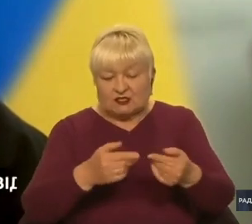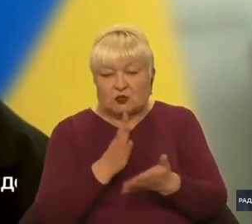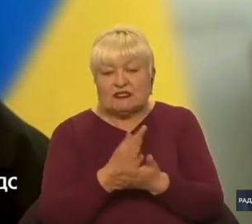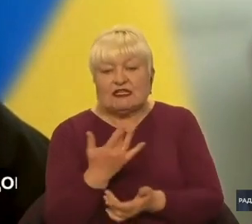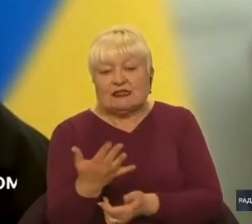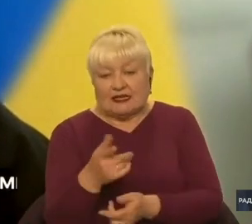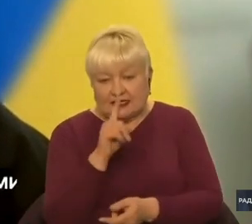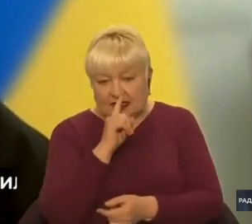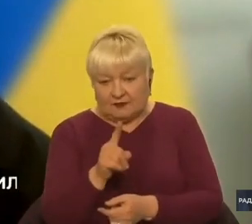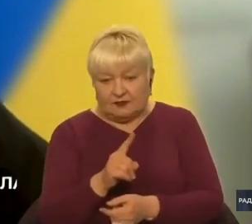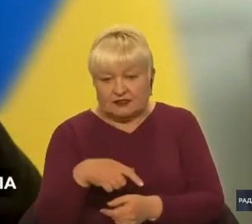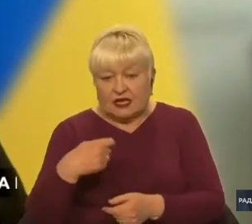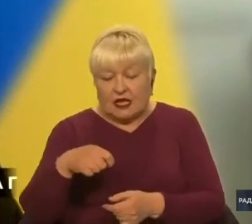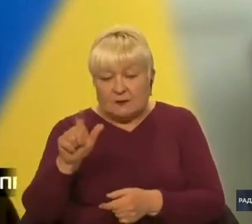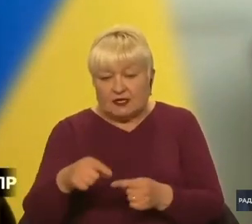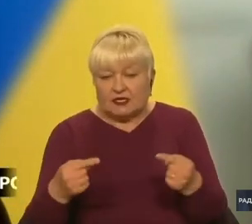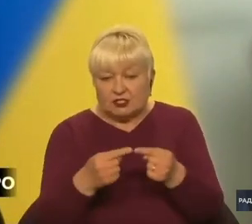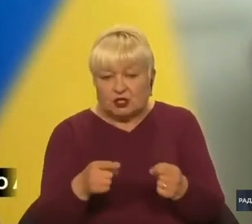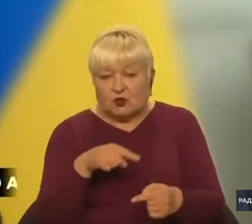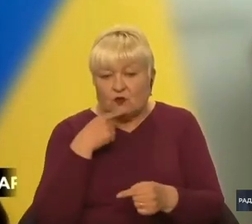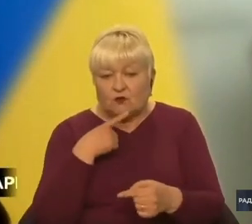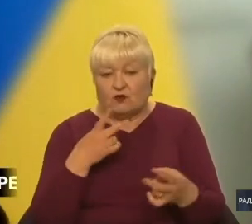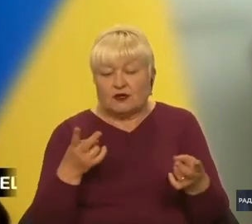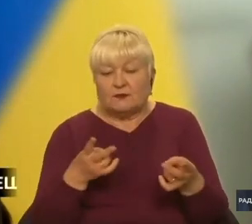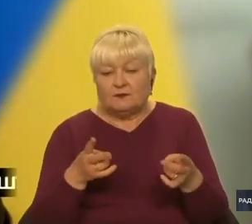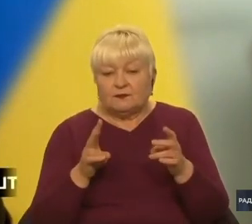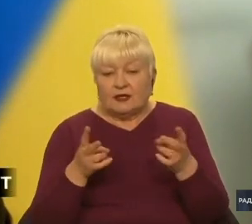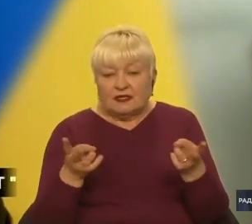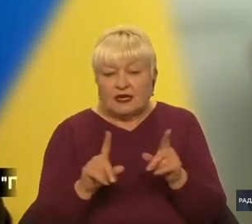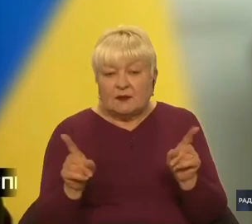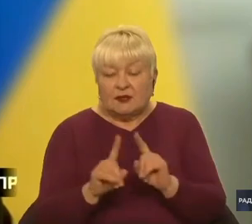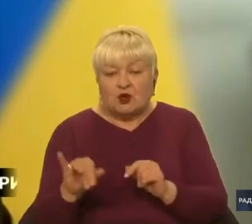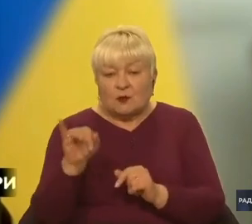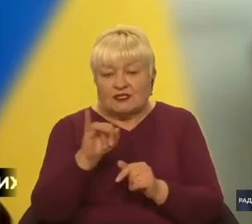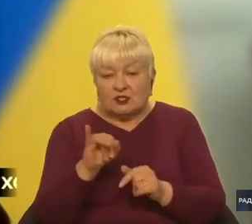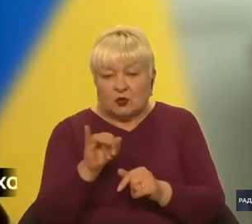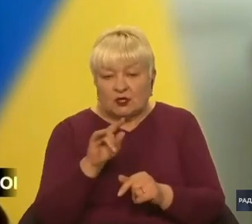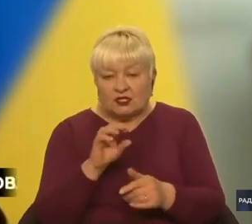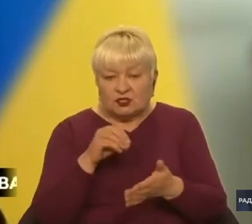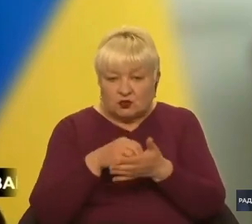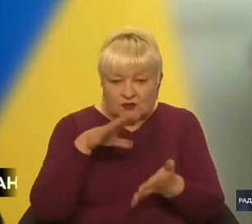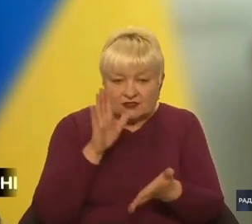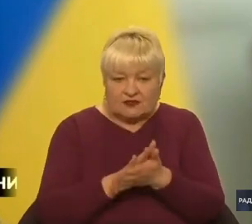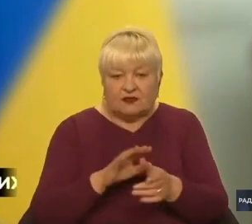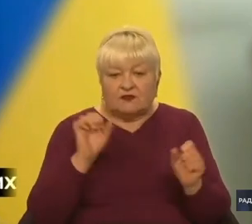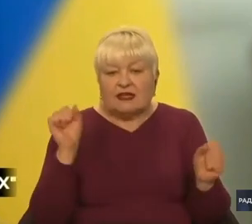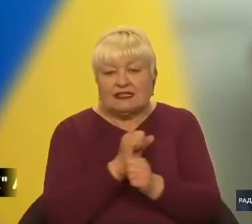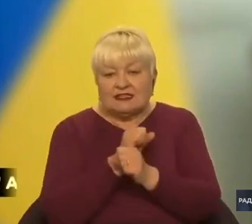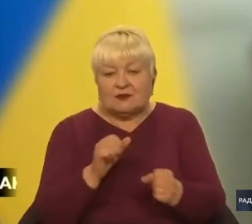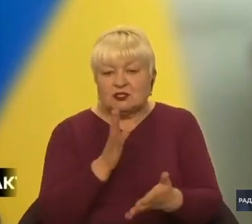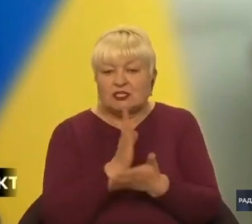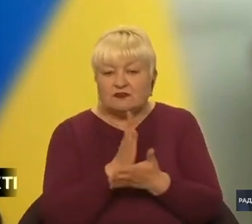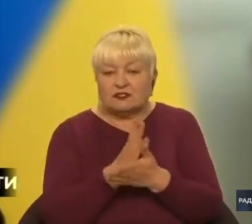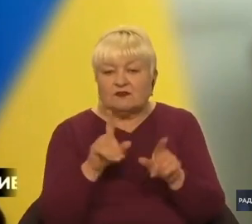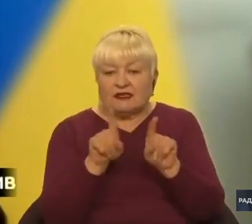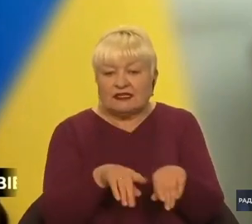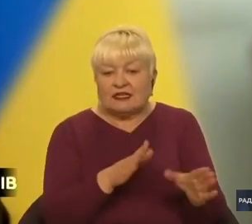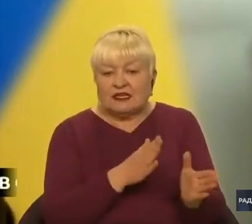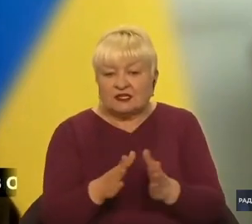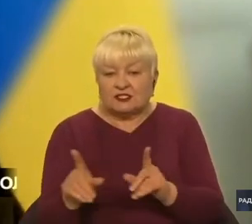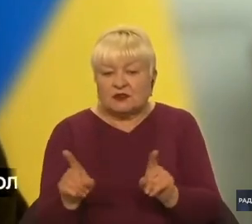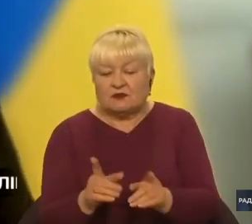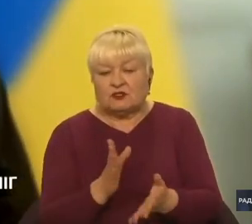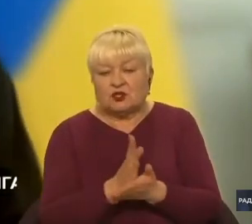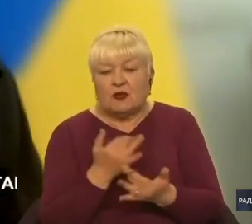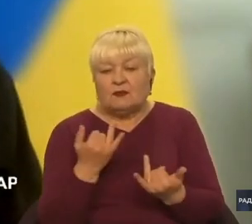але між тим, президент чітко фіксує, треба для того, щоб історично зафіксувати неможливість існування таких режимів, в яких сьогодні є Російська Федерація,